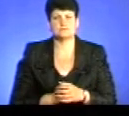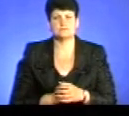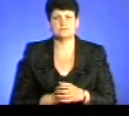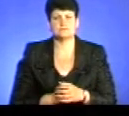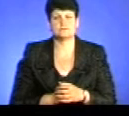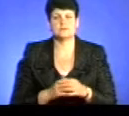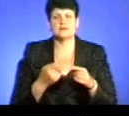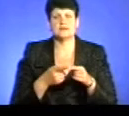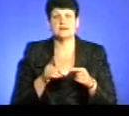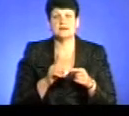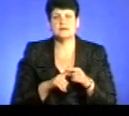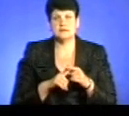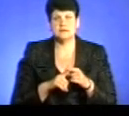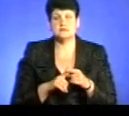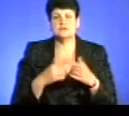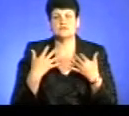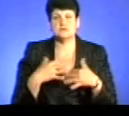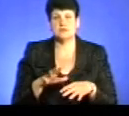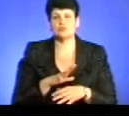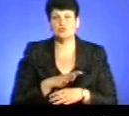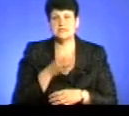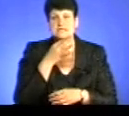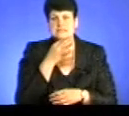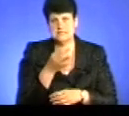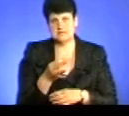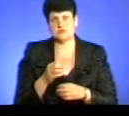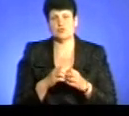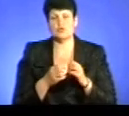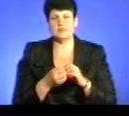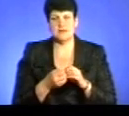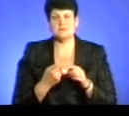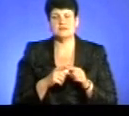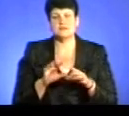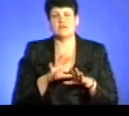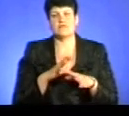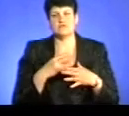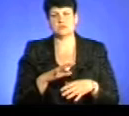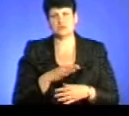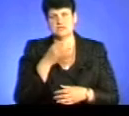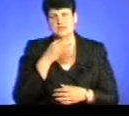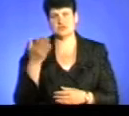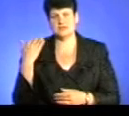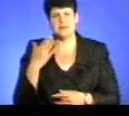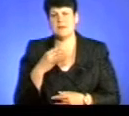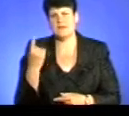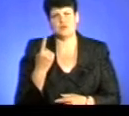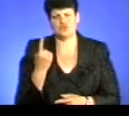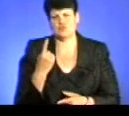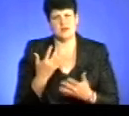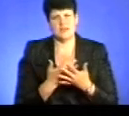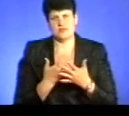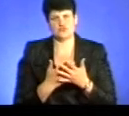Ці недоліки вже були мною озвучені і раніше. Ми вже не першу передачу тут проводимо на цю тему.